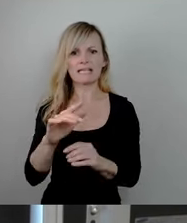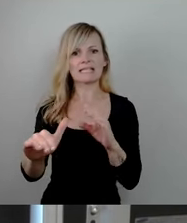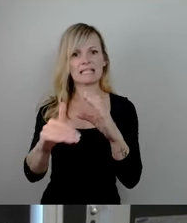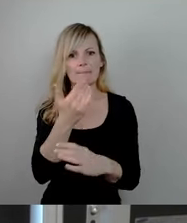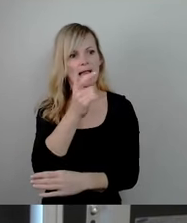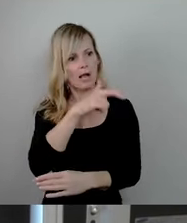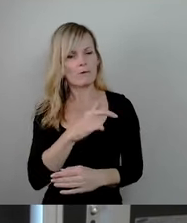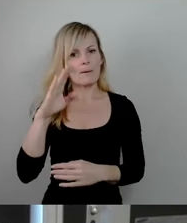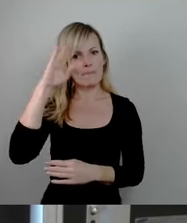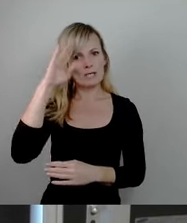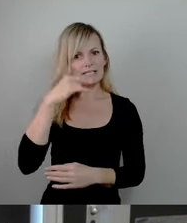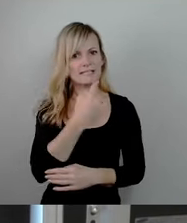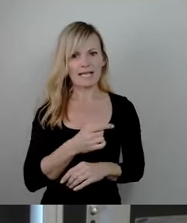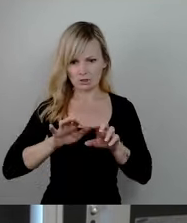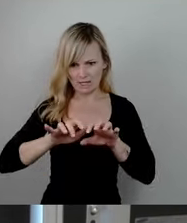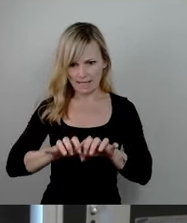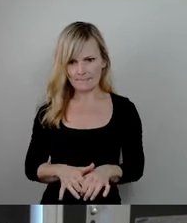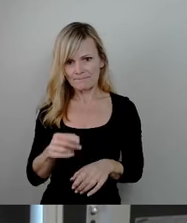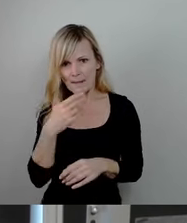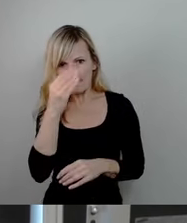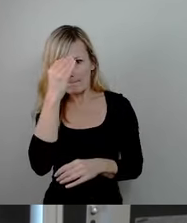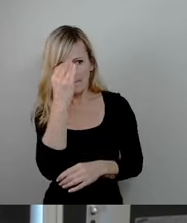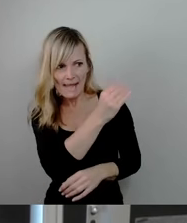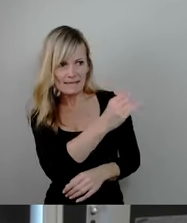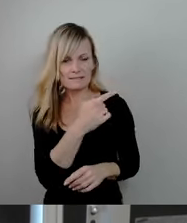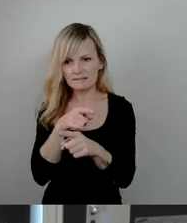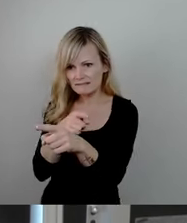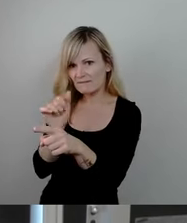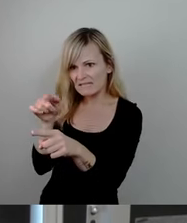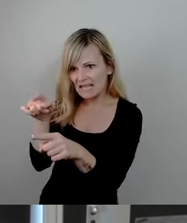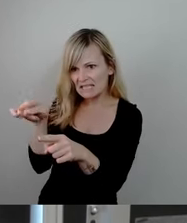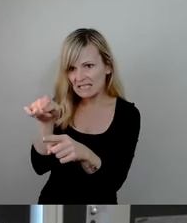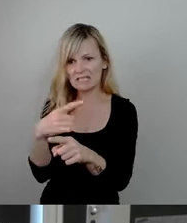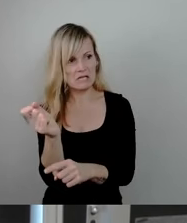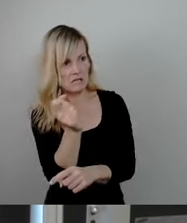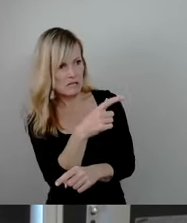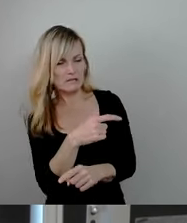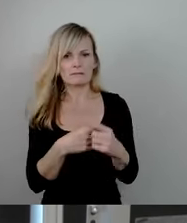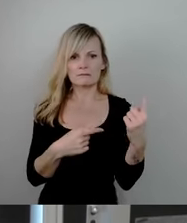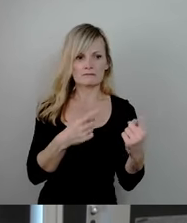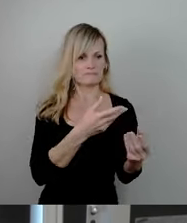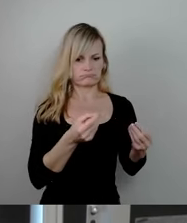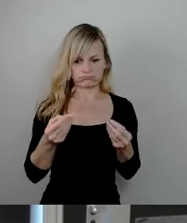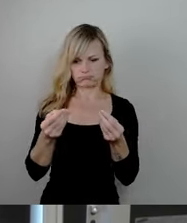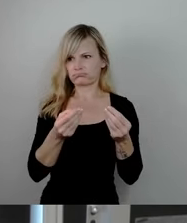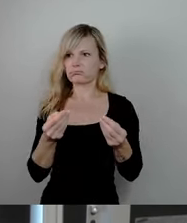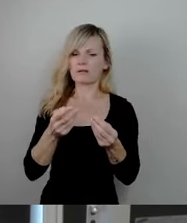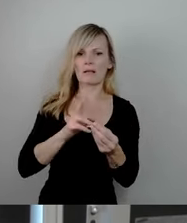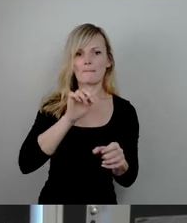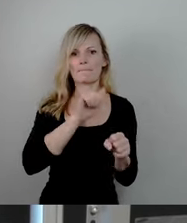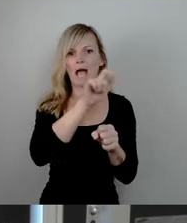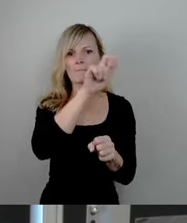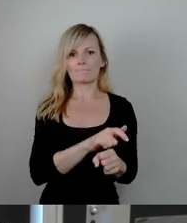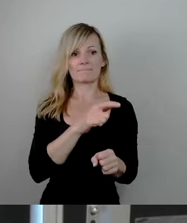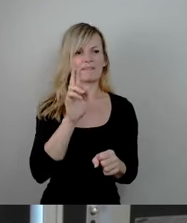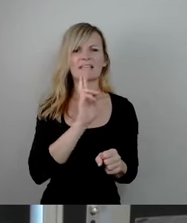um verdächtige Vorgänge zu melden. Und bis dann die dann den richtigen Beamten, vermutlich ist das der Erste, der sich ausreichend mit